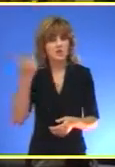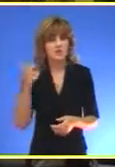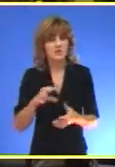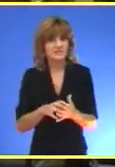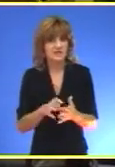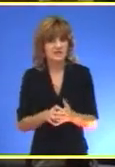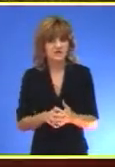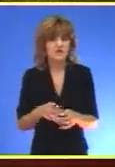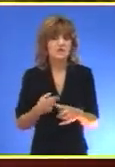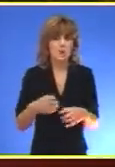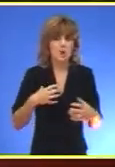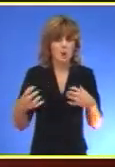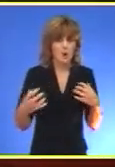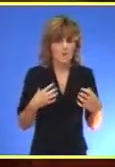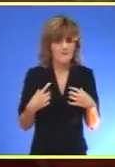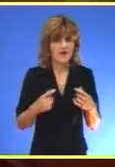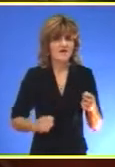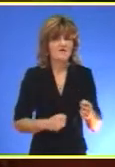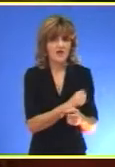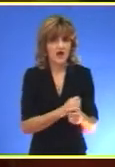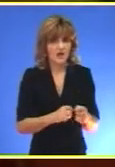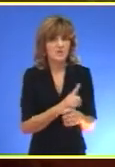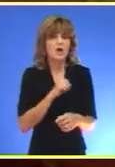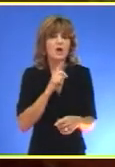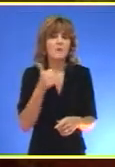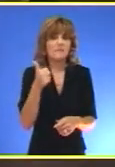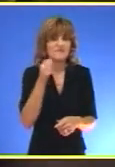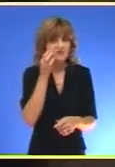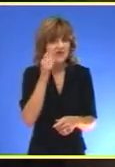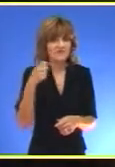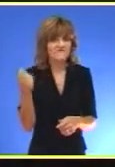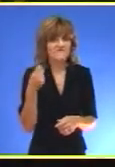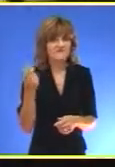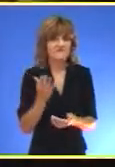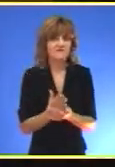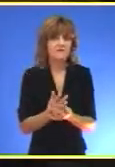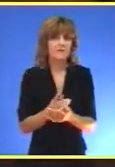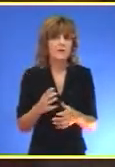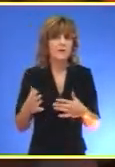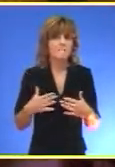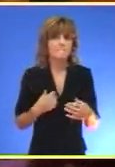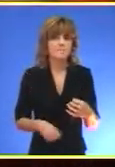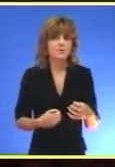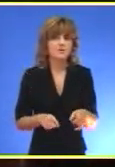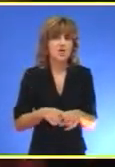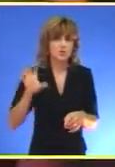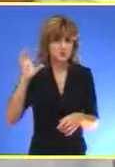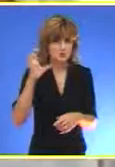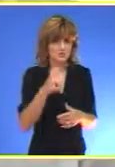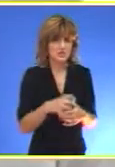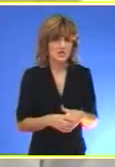sadržaj Poput glume i filharmonijskog orkestra Koji će prvog dana festivala Izvesti ritualnu muziku Posvećenu suncu